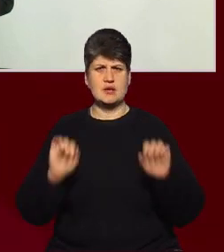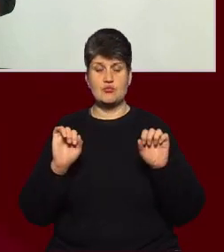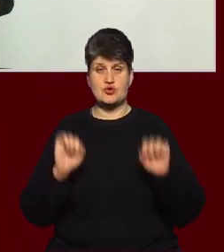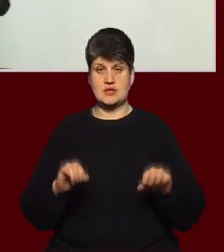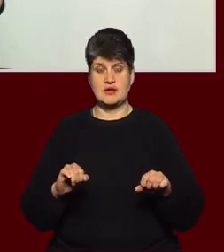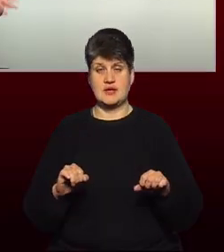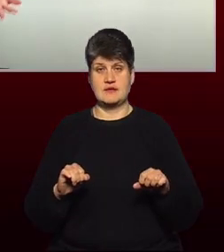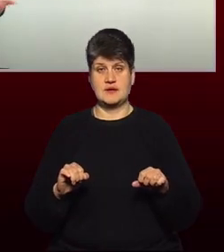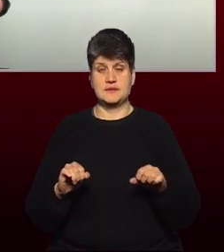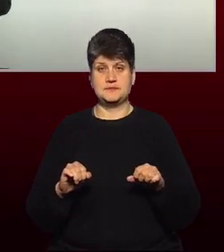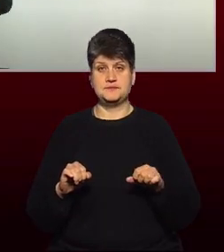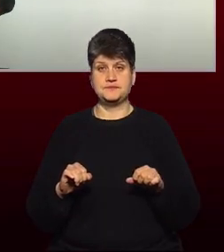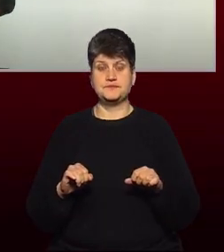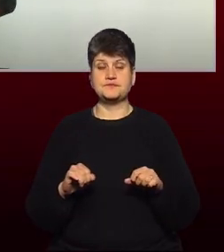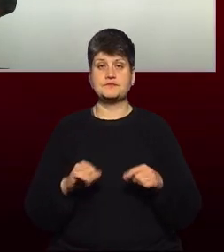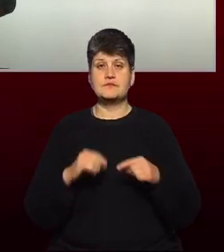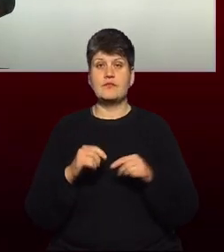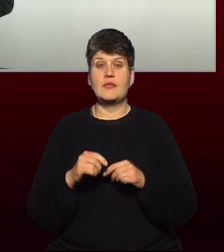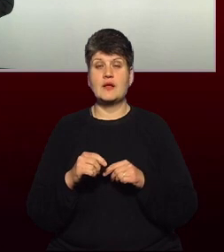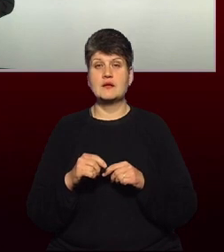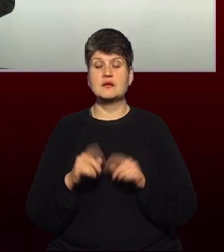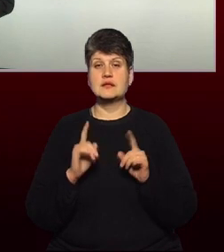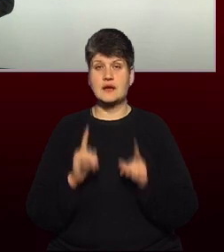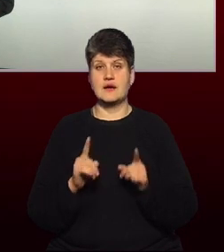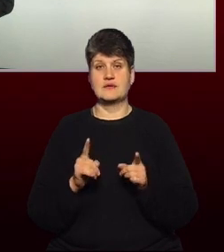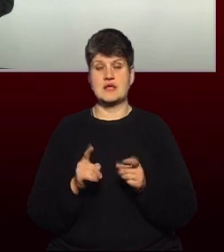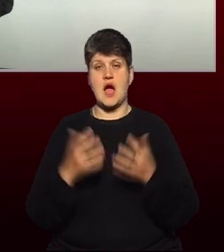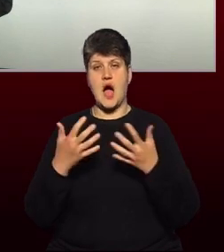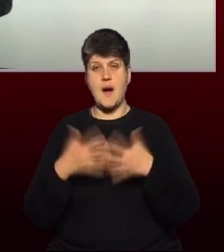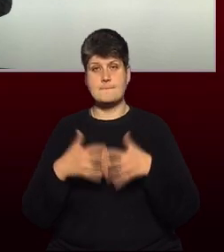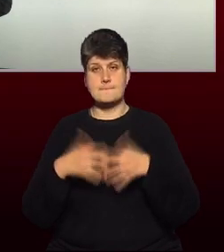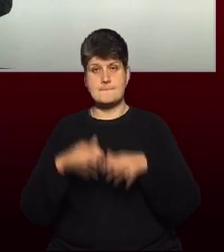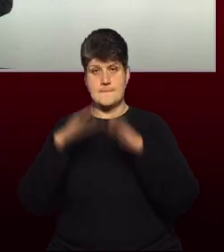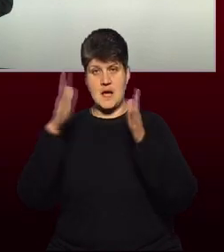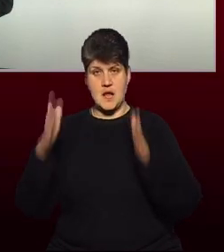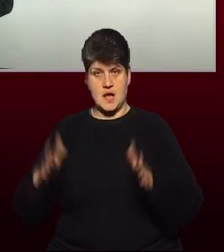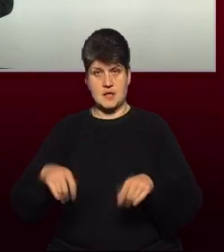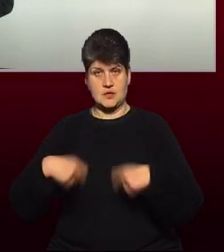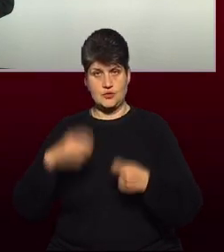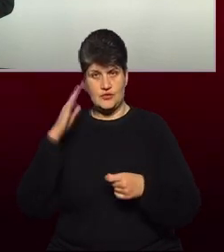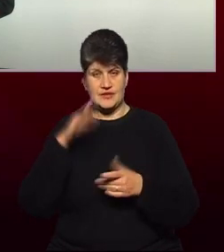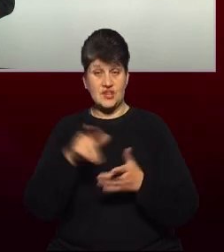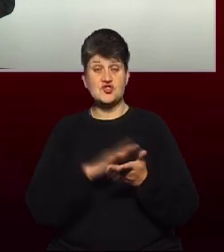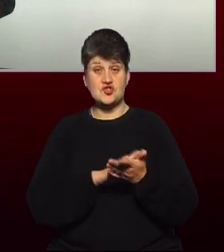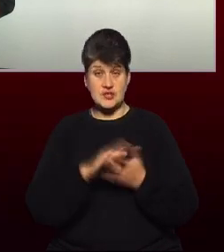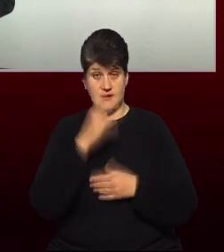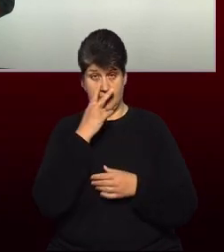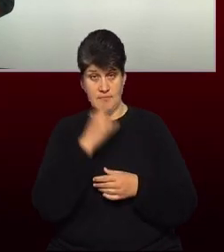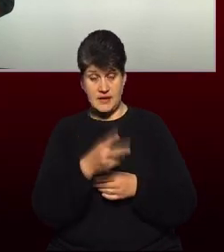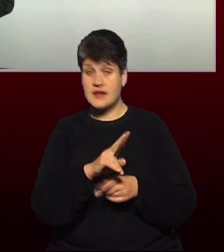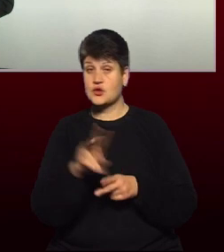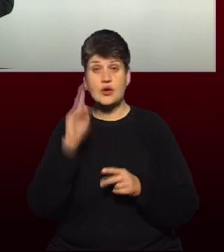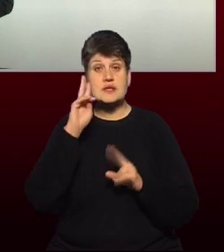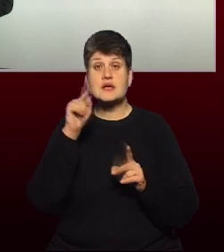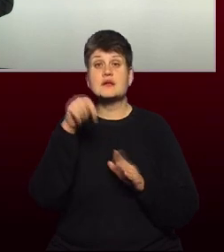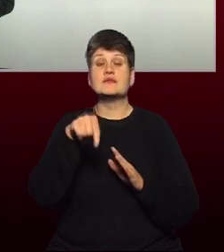джела, наприклад. джела, навіть ті самі апарати, які роздають воду. Вода може візуально бути чистенько і гарненько, але ніхто не знає, що там всередину.